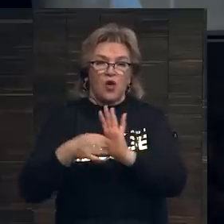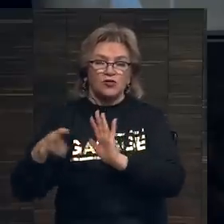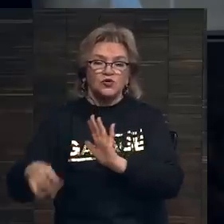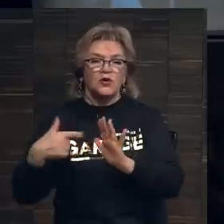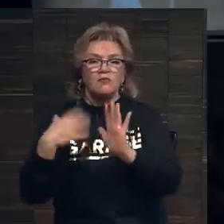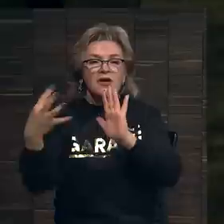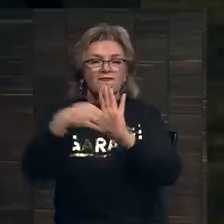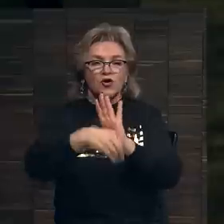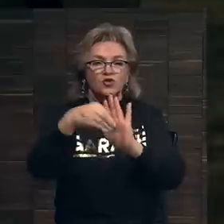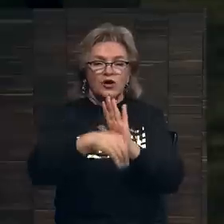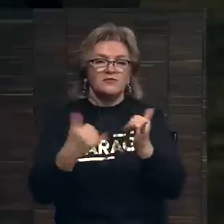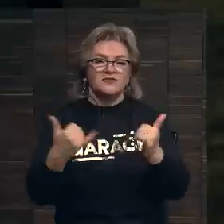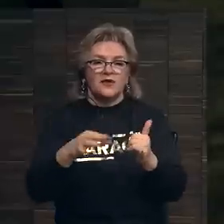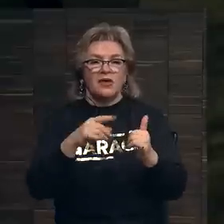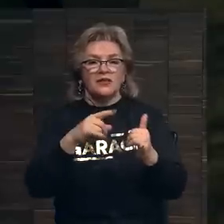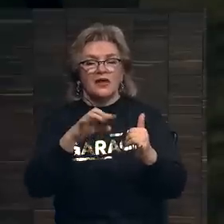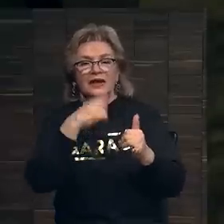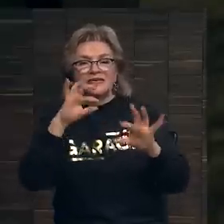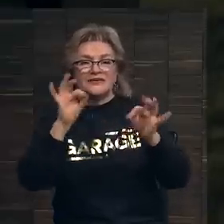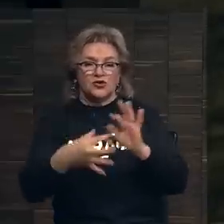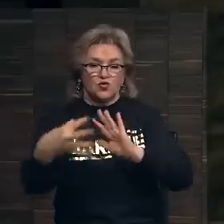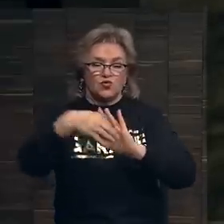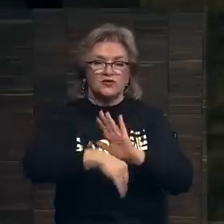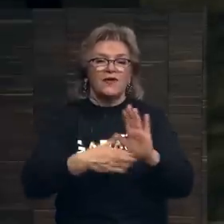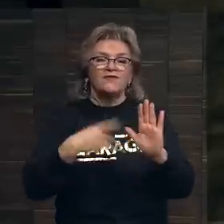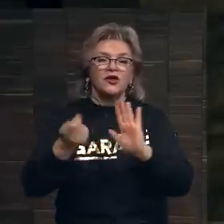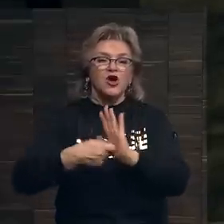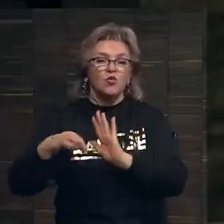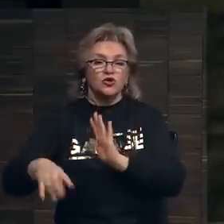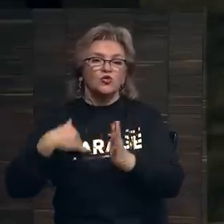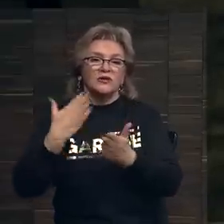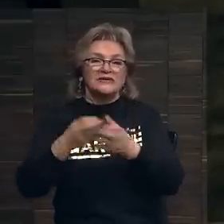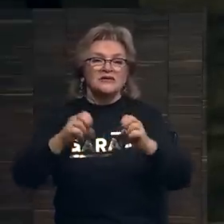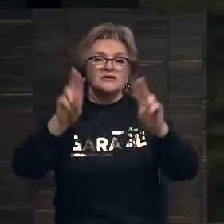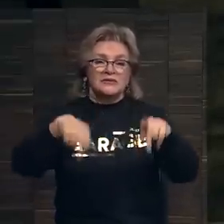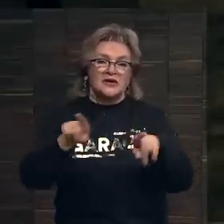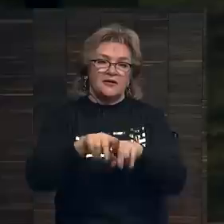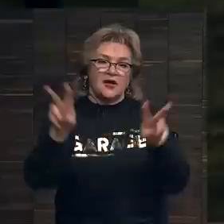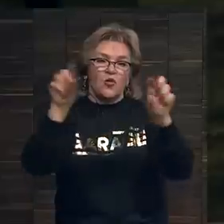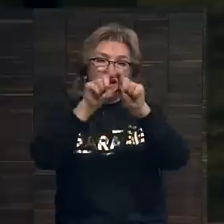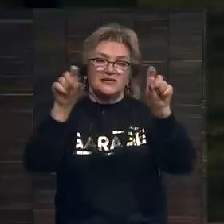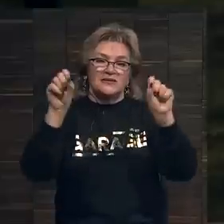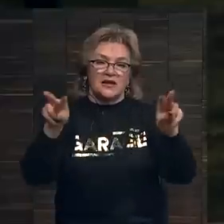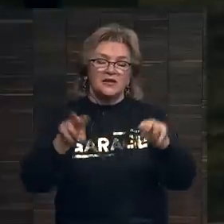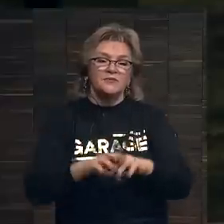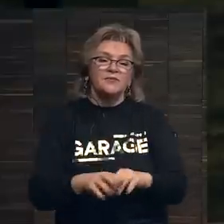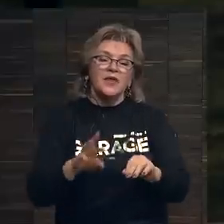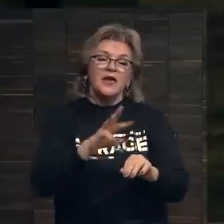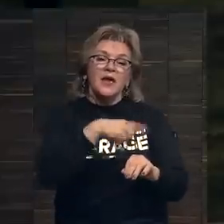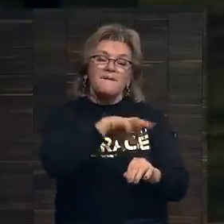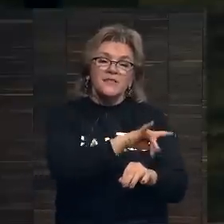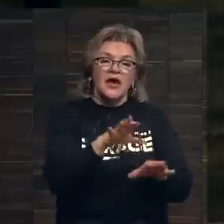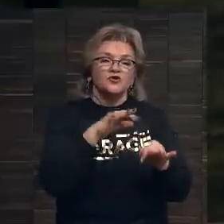мы включаем современное российское искусство в наши аукционы, у нас есть специальный такой раздел, мы